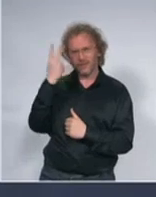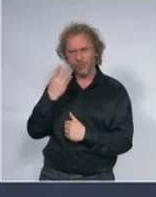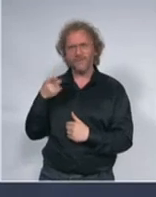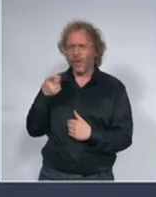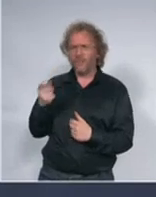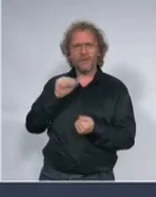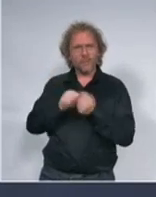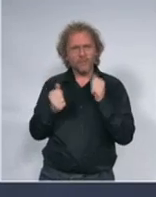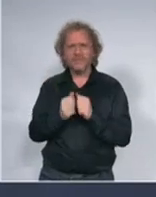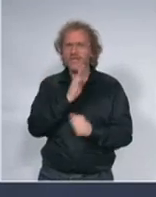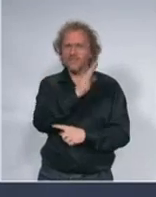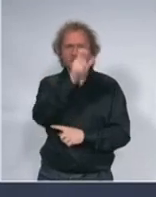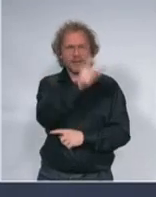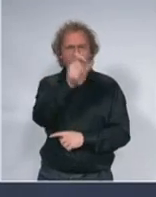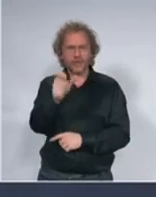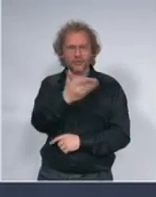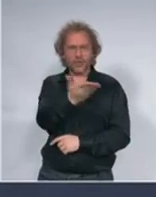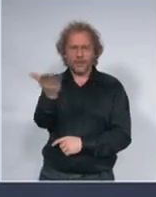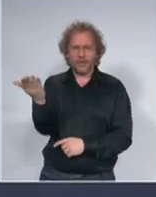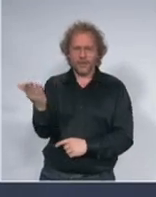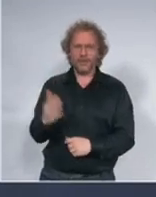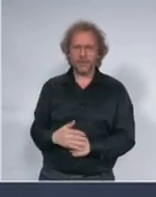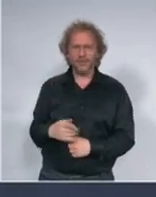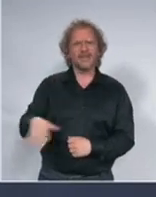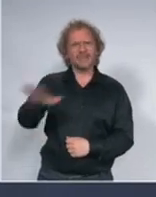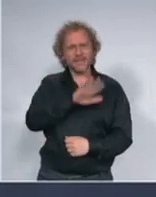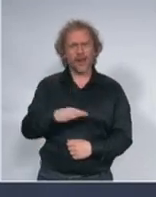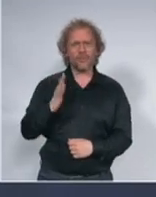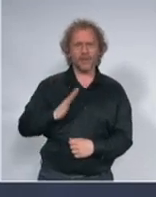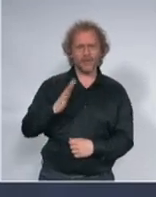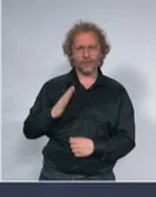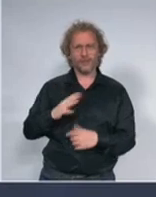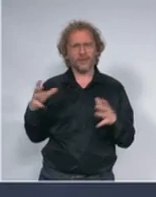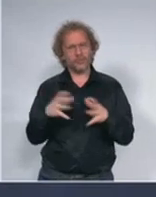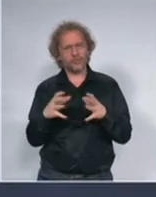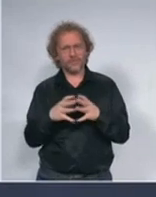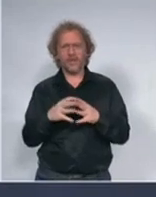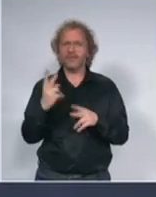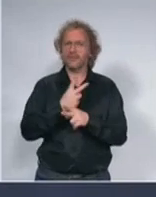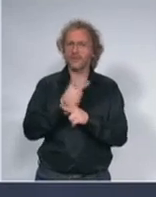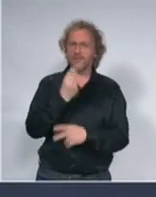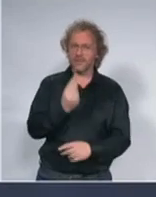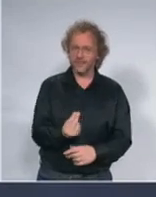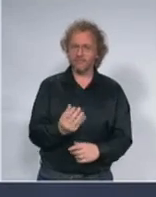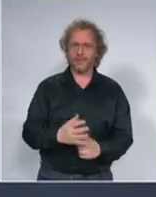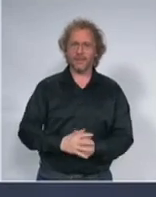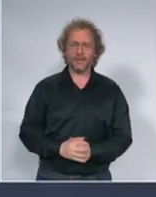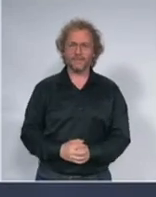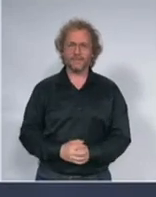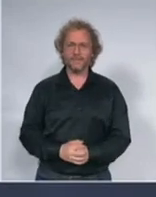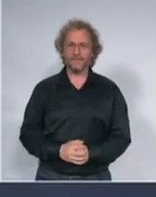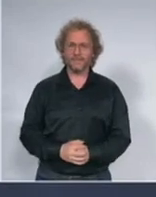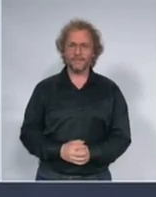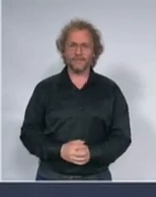za cijelo naše društvo i cijelo našu zemlju hvala hvala hoćemo